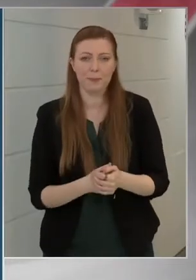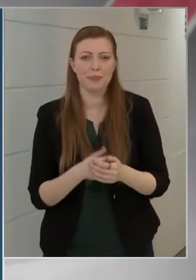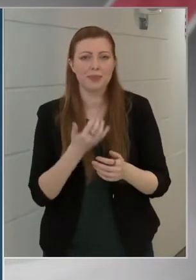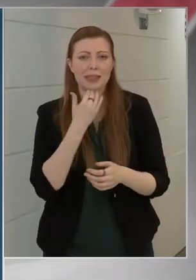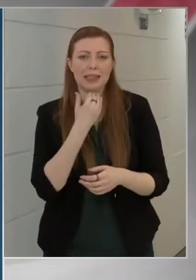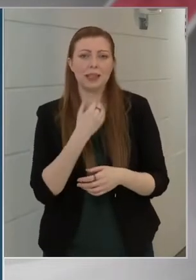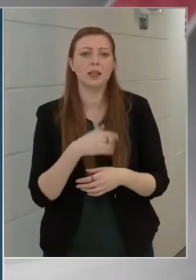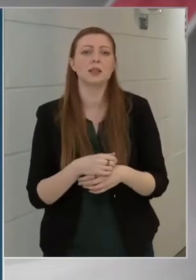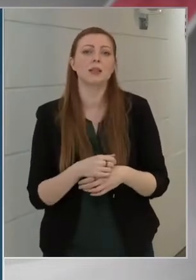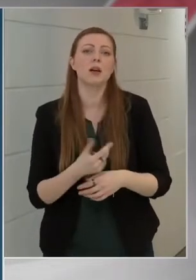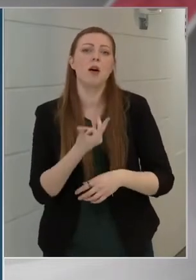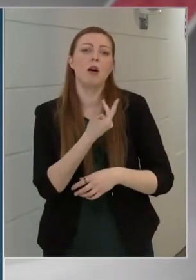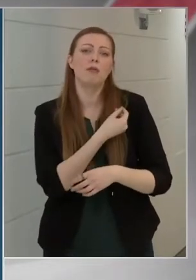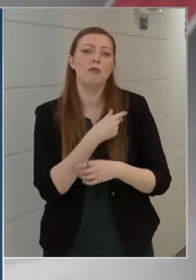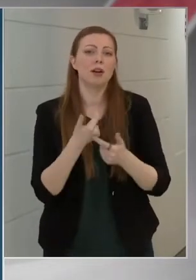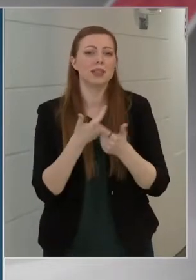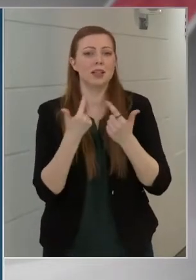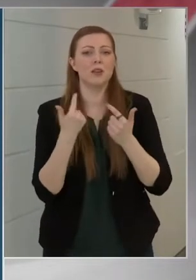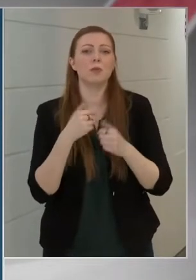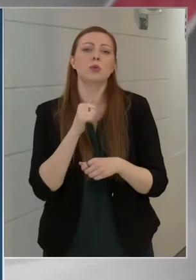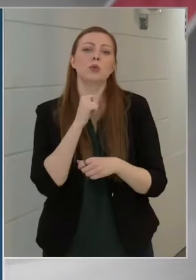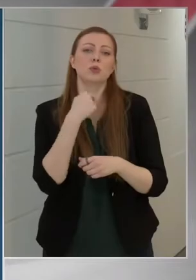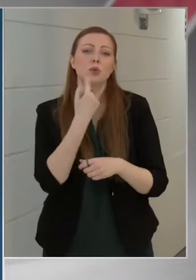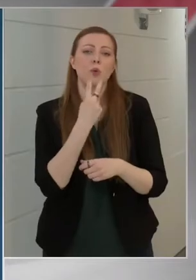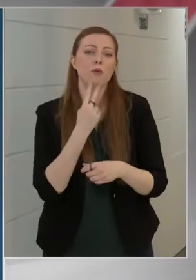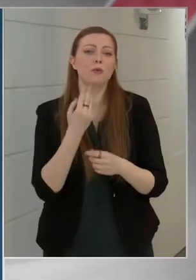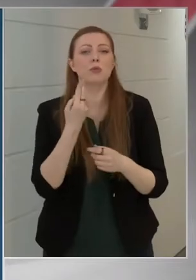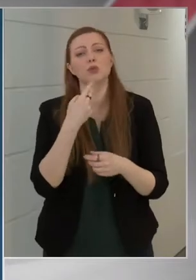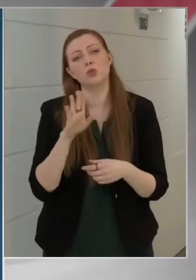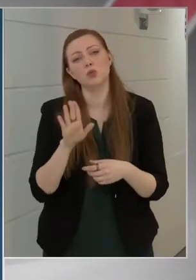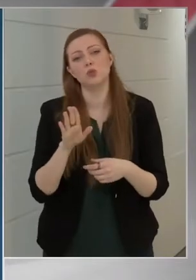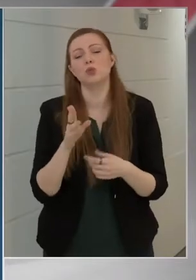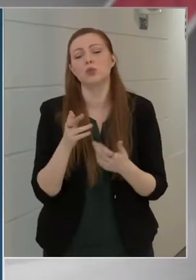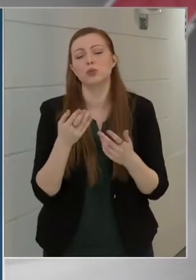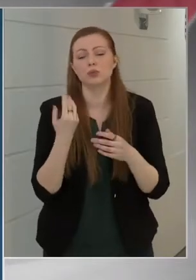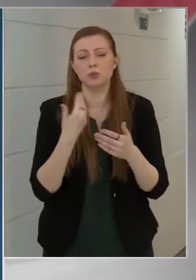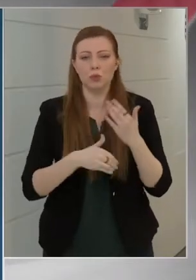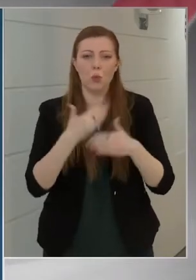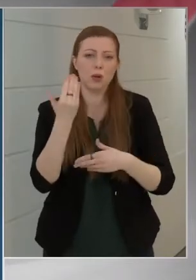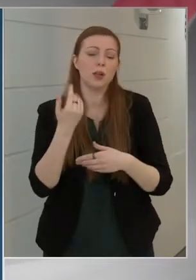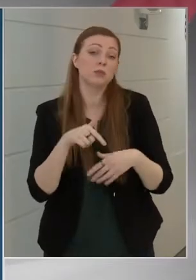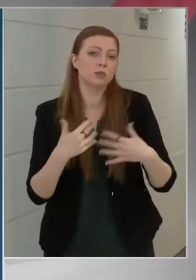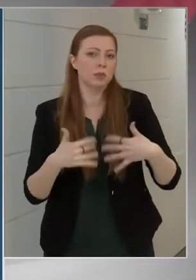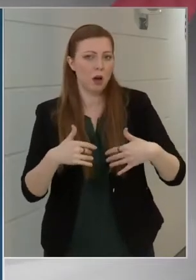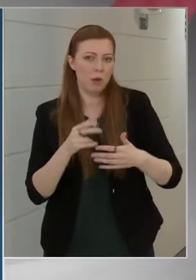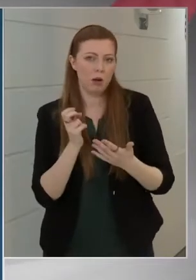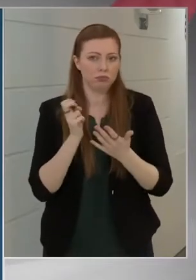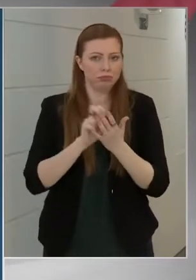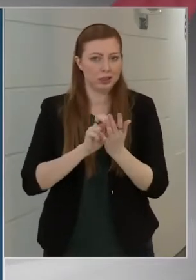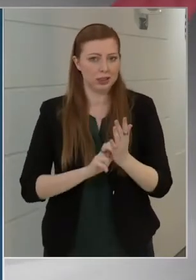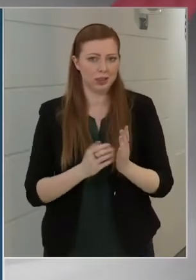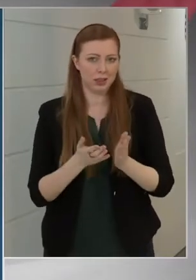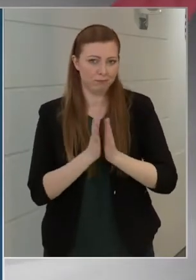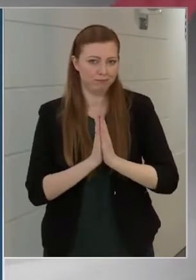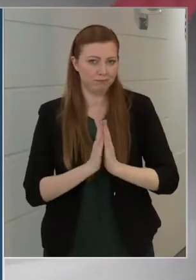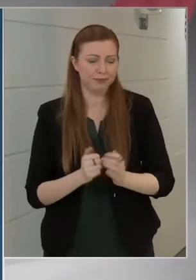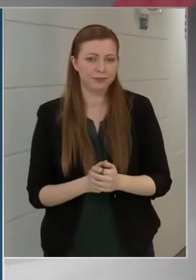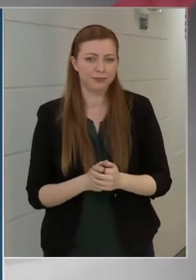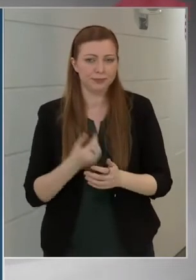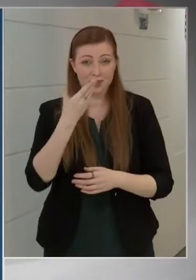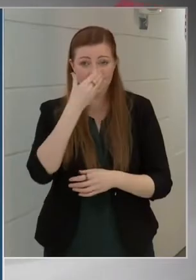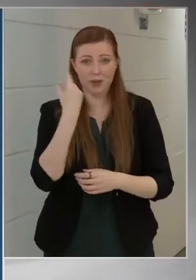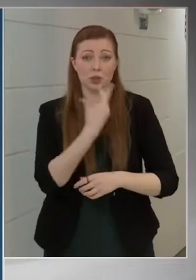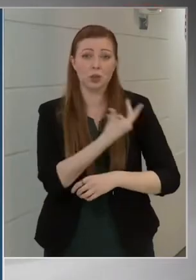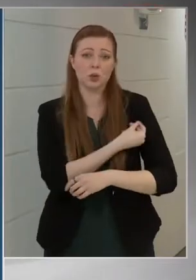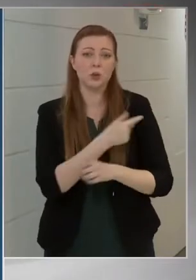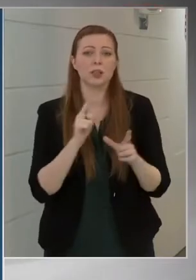vakcinainfo.gov.hu oldalon minél előbb regisztráljon. Ne felejtjék az